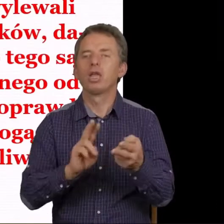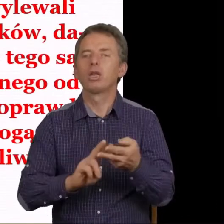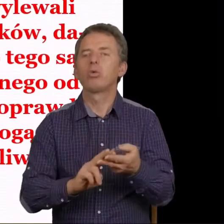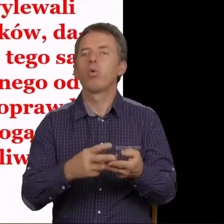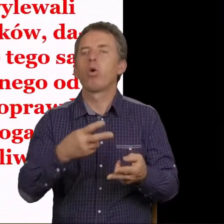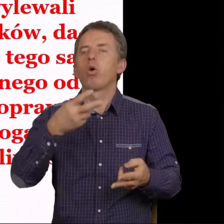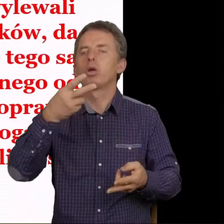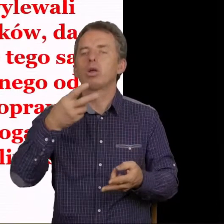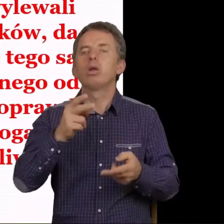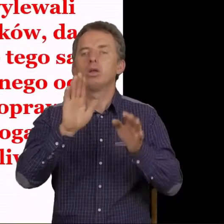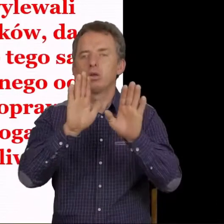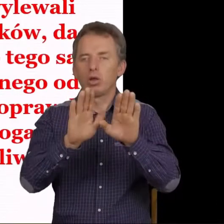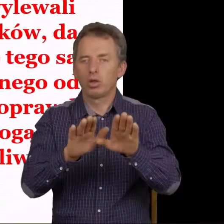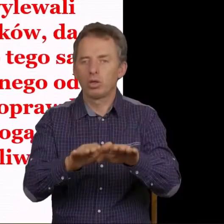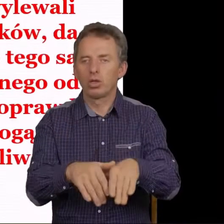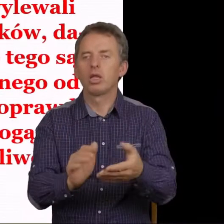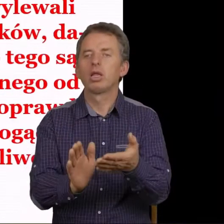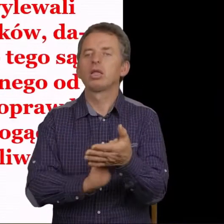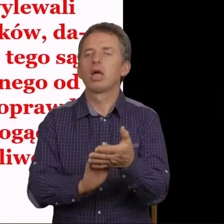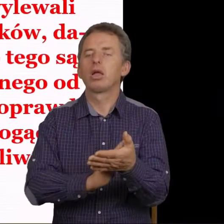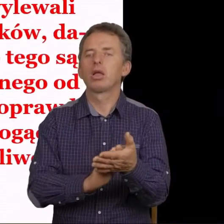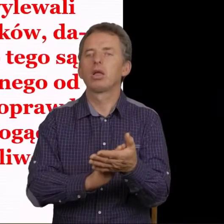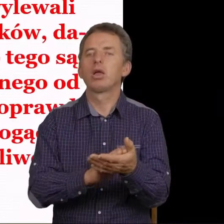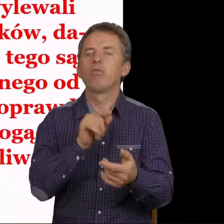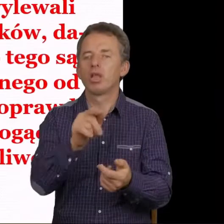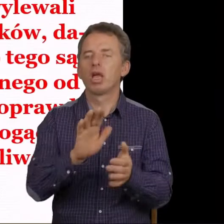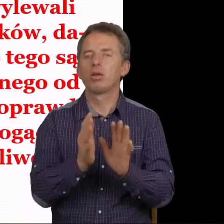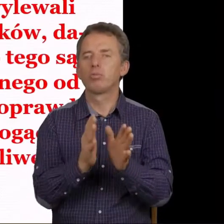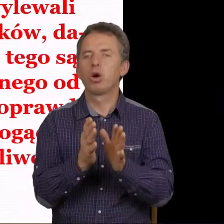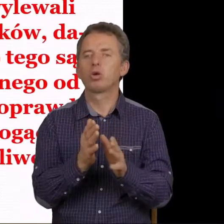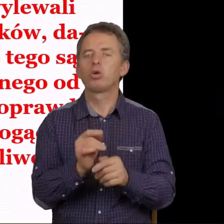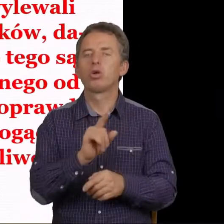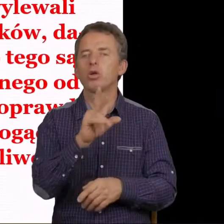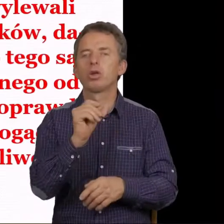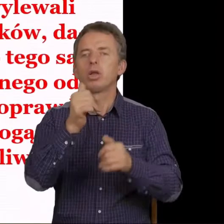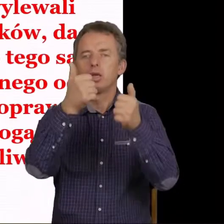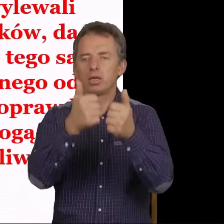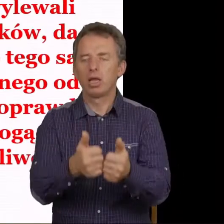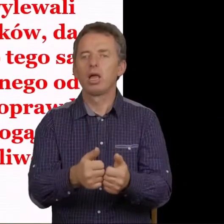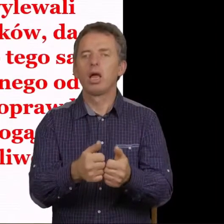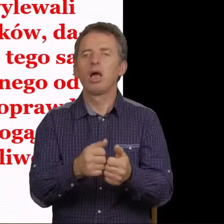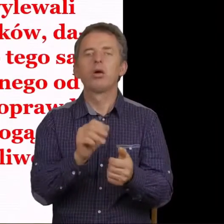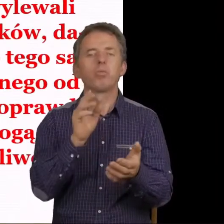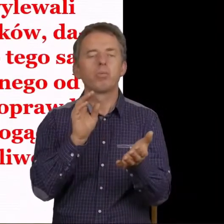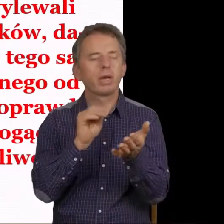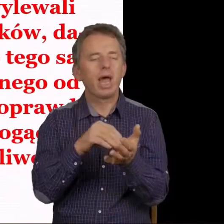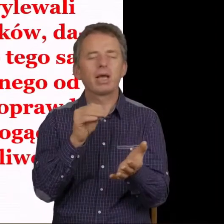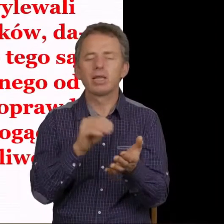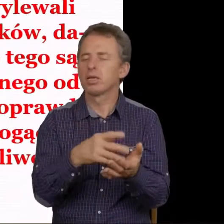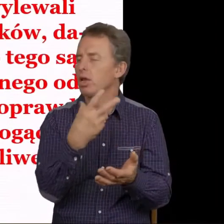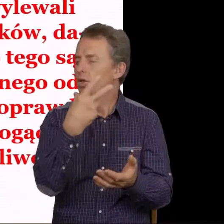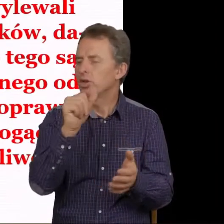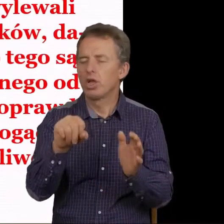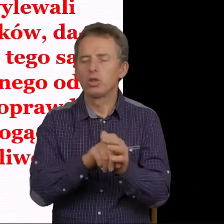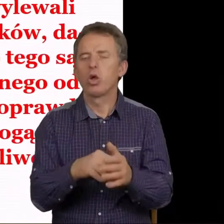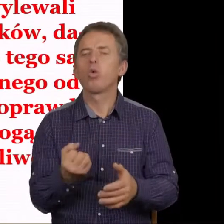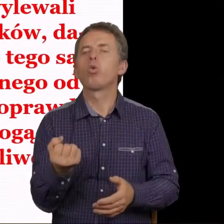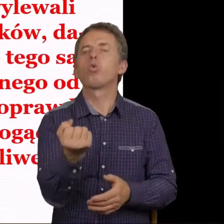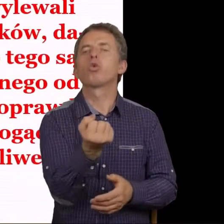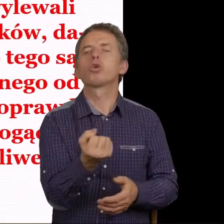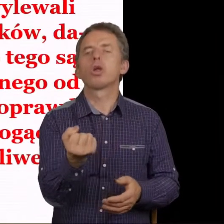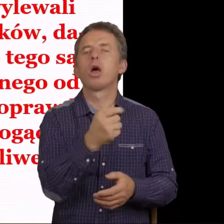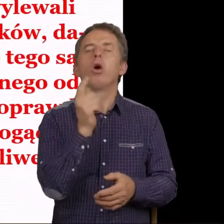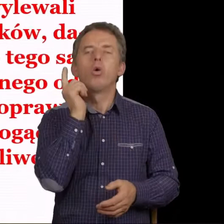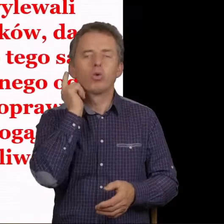prawda, zostają zanieczyszczone i to w taki sposób, że stają się praktycznie nie do użytku. I